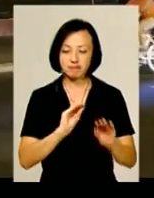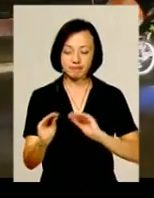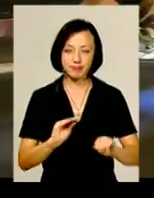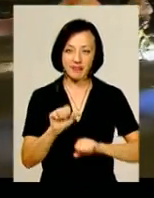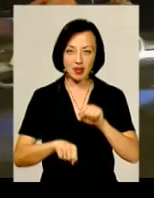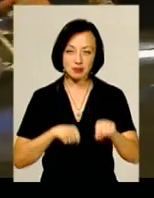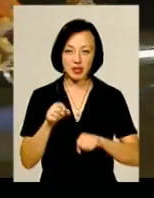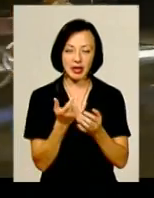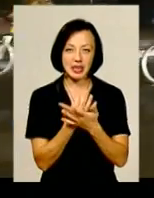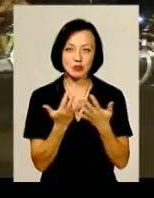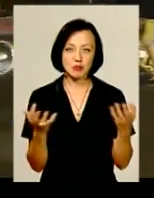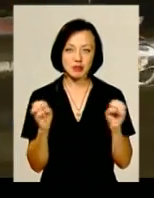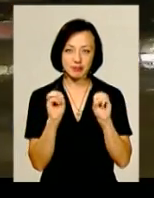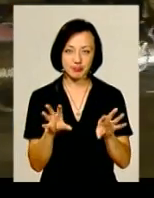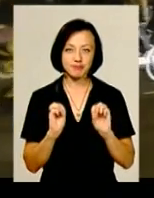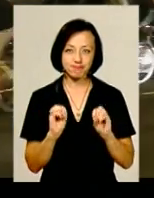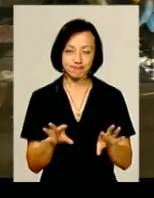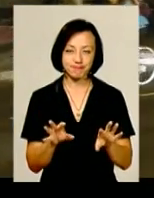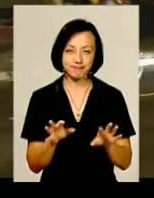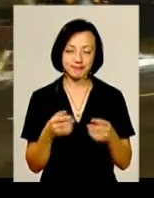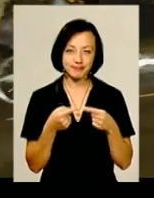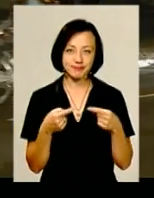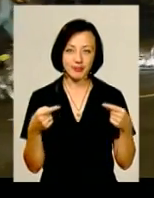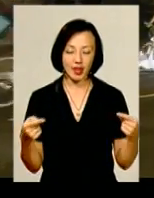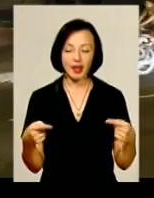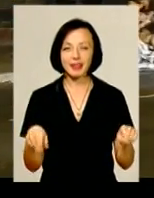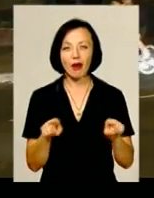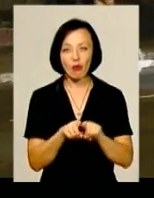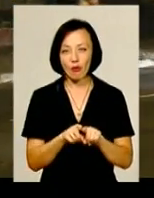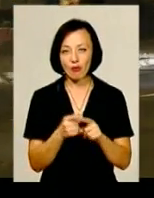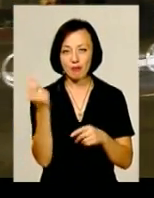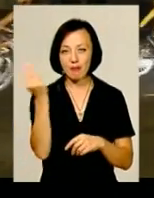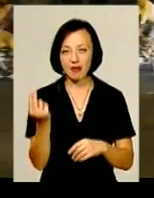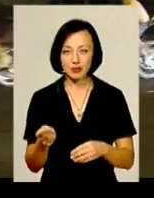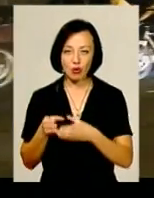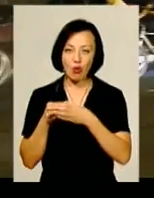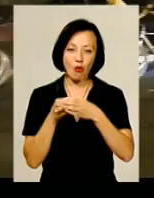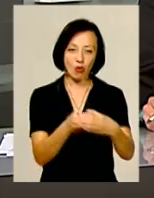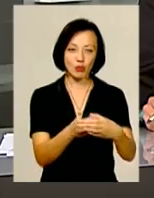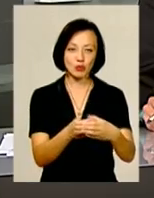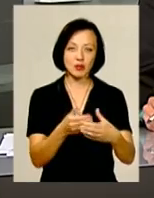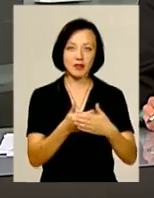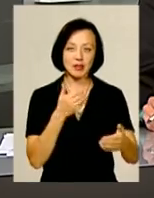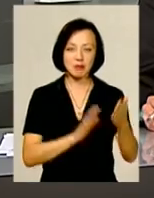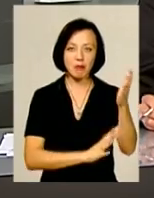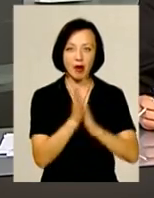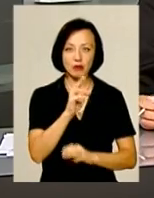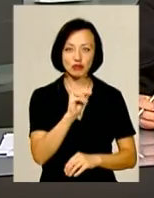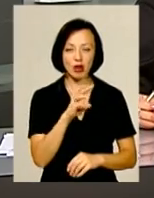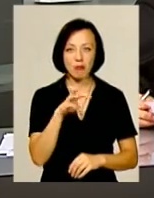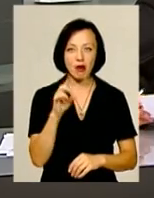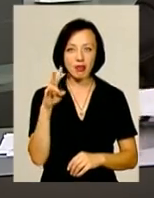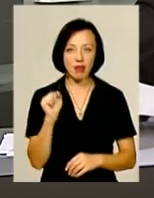велосипеди різноманітними освітлювальними приладами і такою барвистою колоною, вирушивши від парку імені Чекмана,